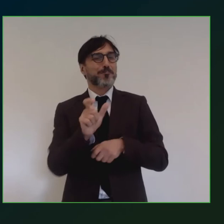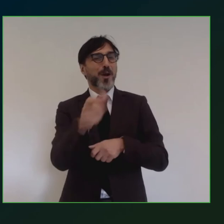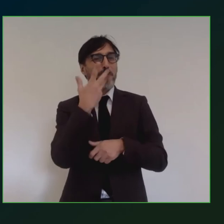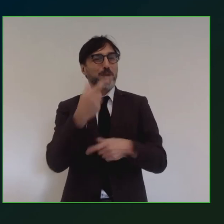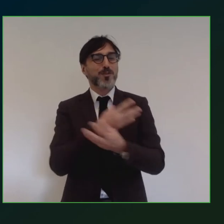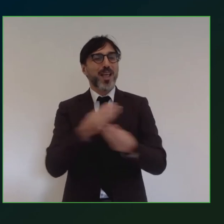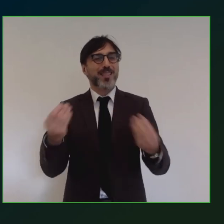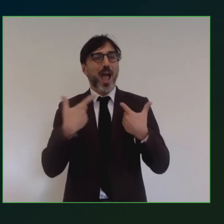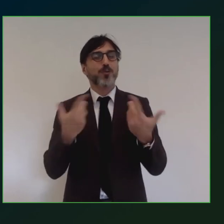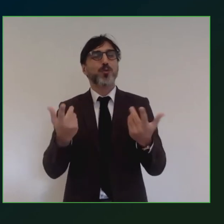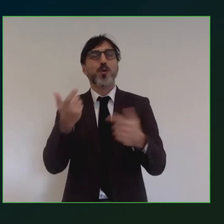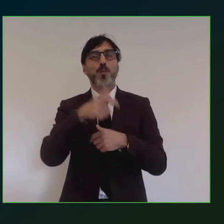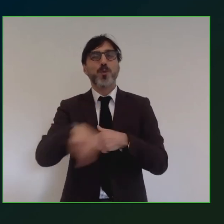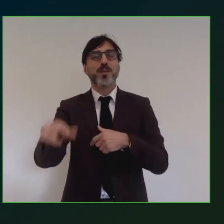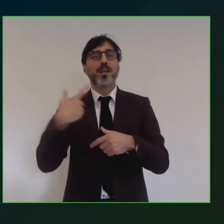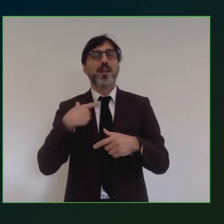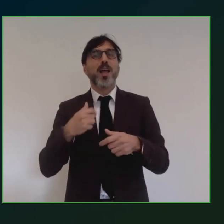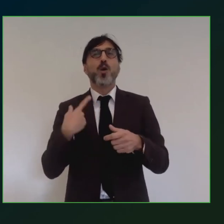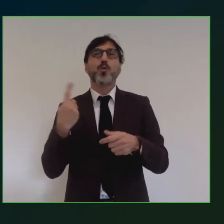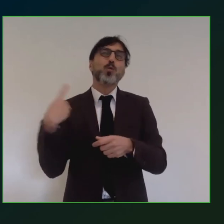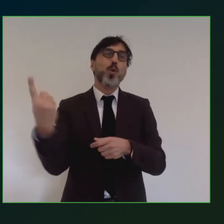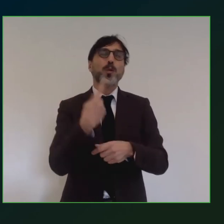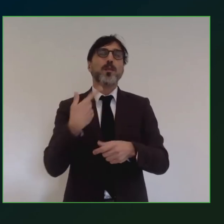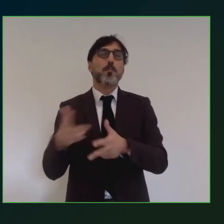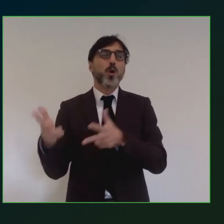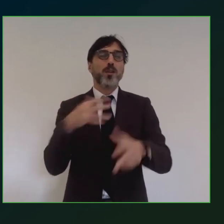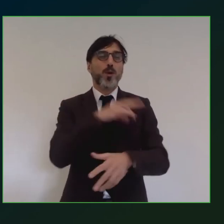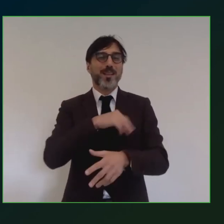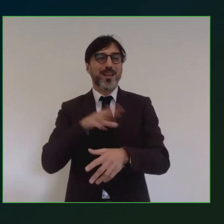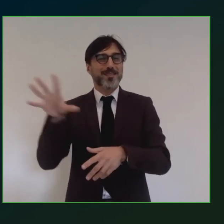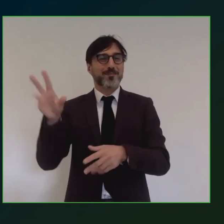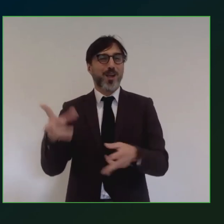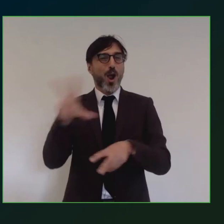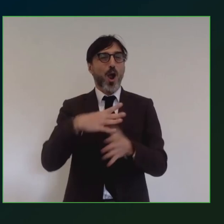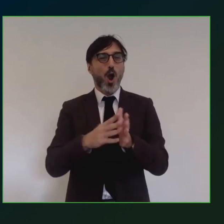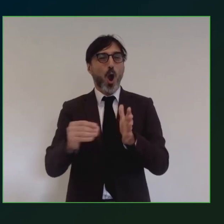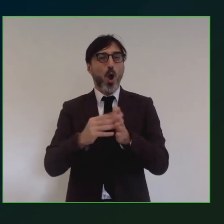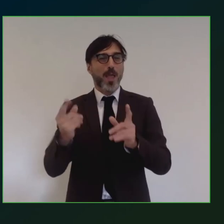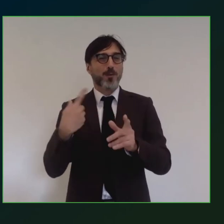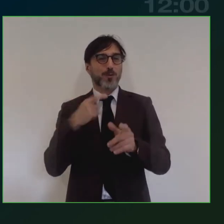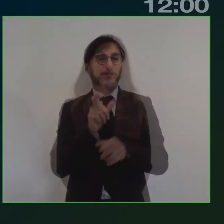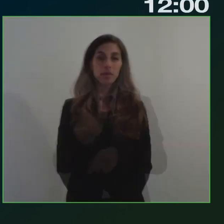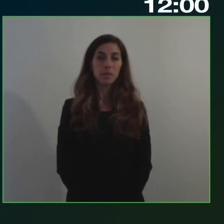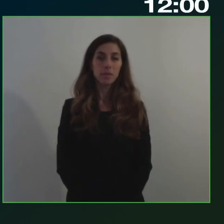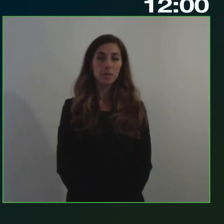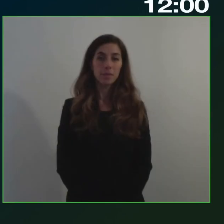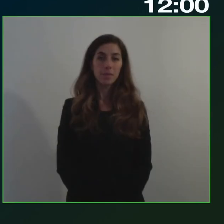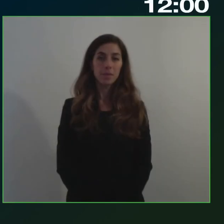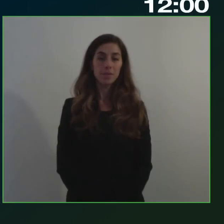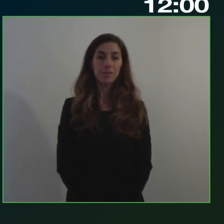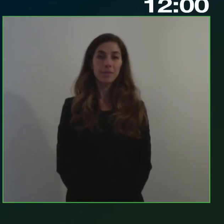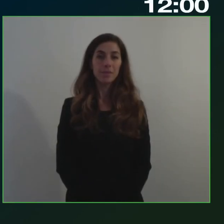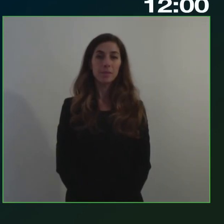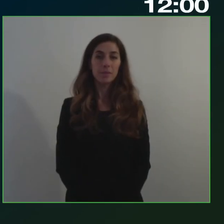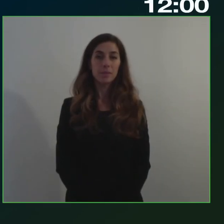soddisfazione da tutti gli stakeholder che abbiamo sentito prima Riccardo a te la parola e poi mano a mano seguiremo